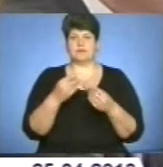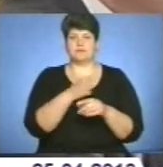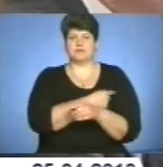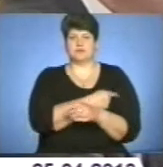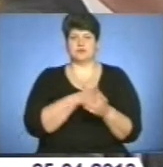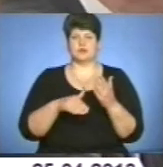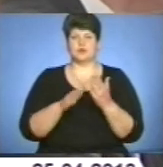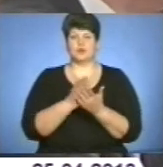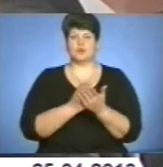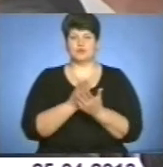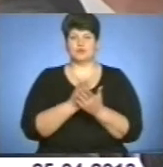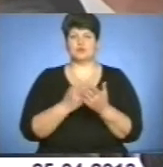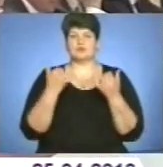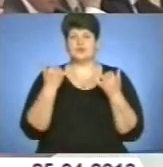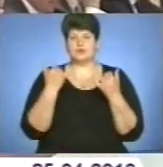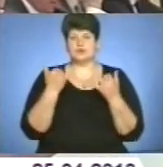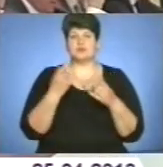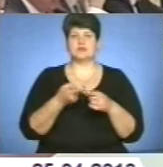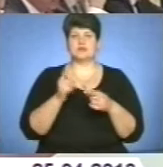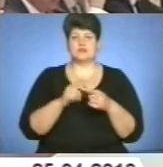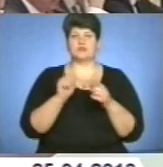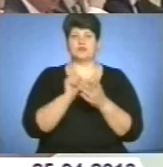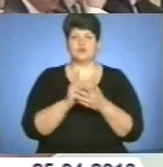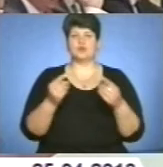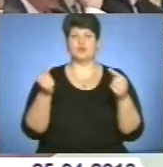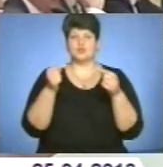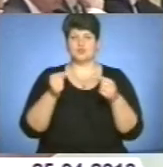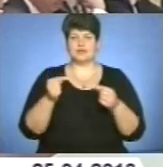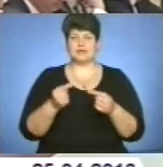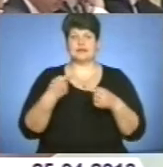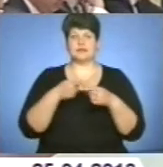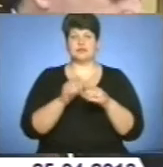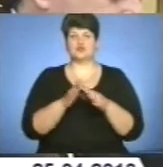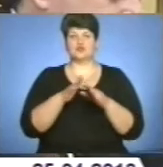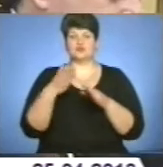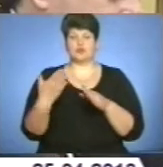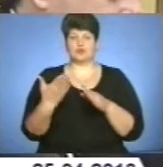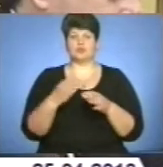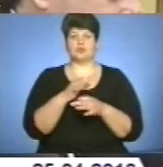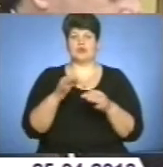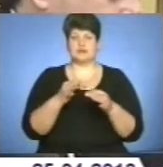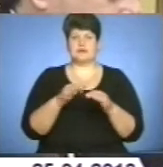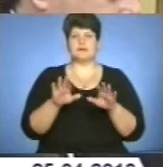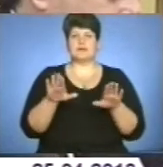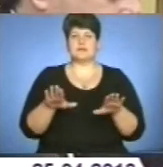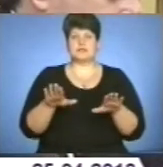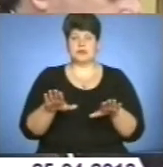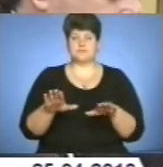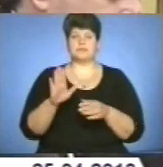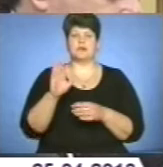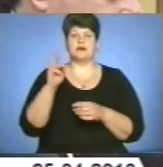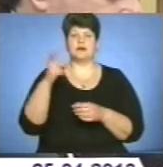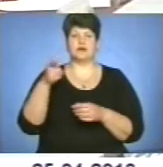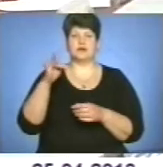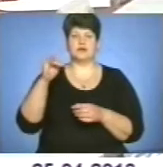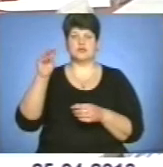експертна группа Міністерства охорони здоров'я має узгодити технічну сторону проекту з представниками на місцях. Віце-прем'єр Константин Грищенко вимагає